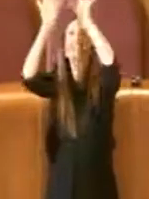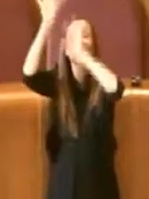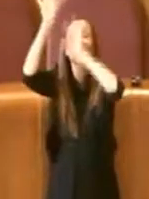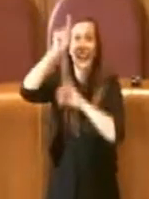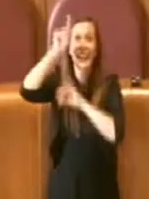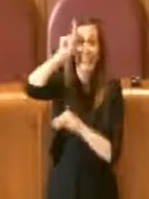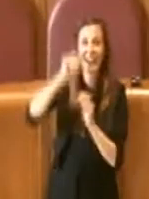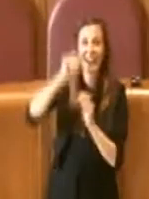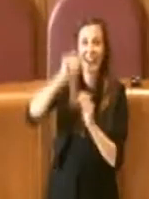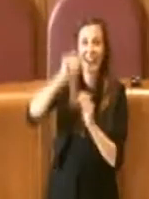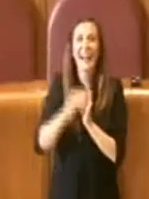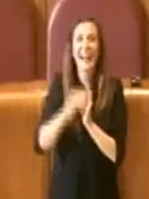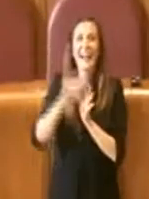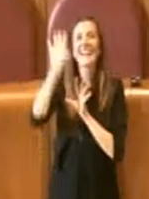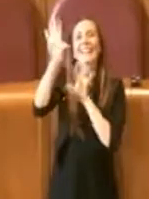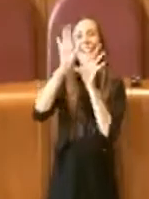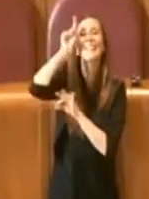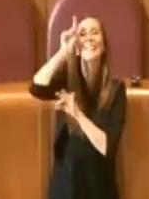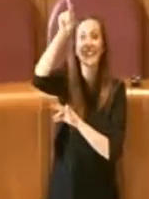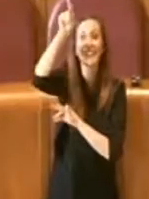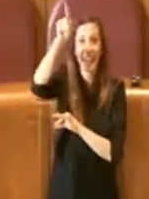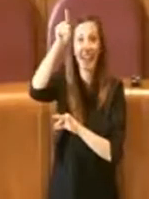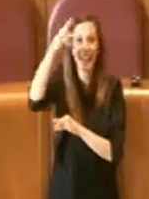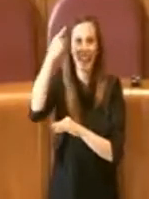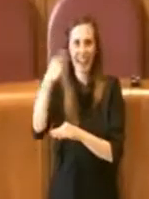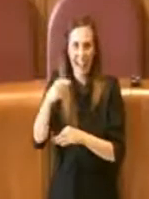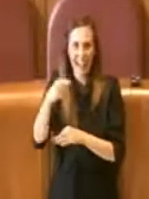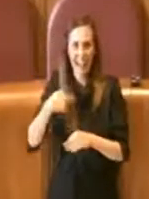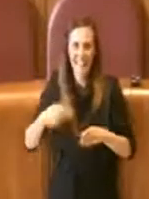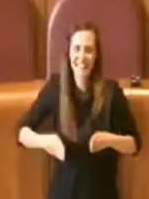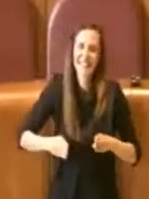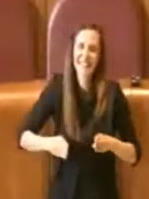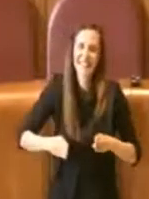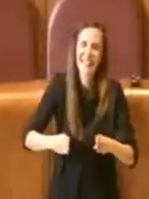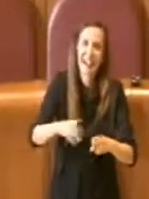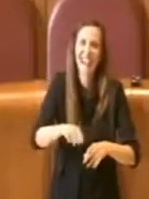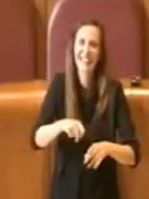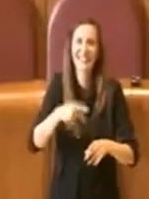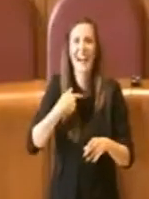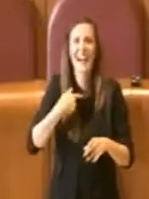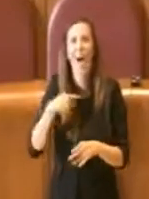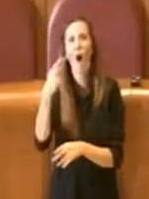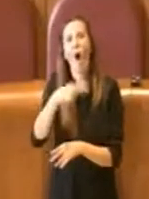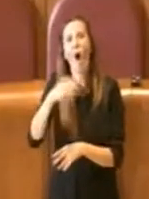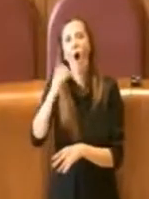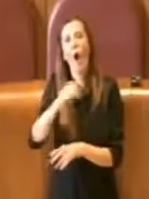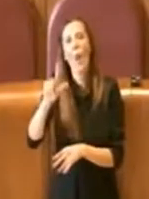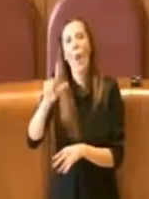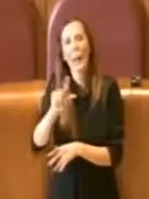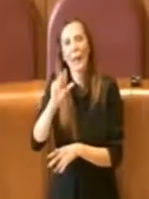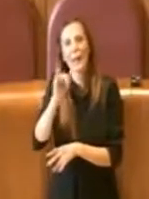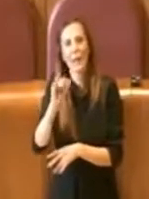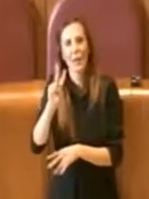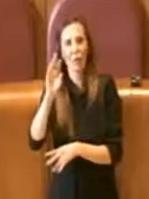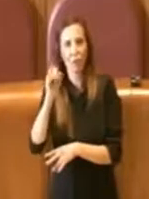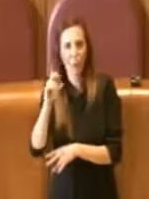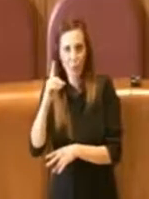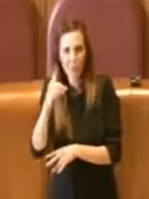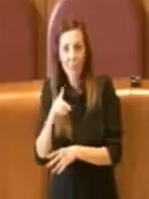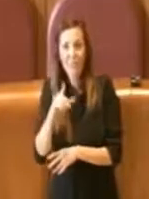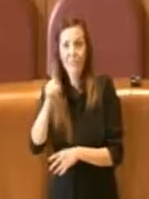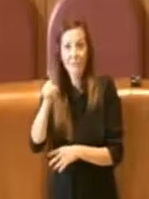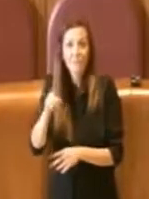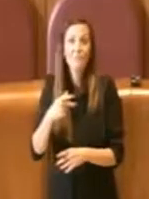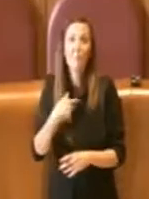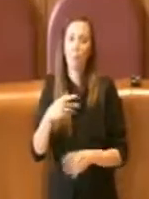anche la sua stella sul Walk of Fame di Hollywood e in occasione di quella cerimonia, Ennio Morricone diede l'ennesima prova di